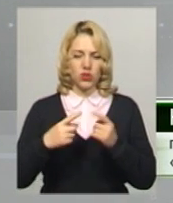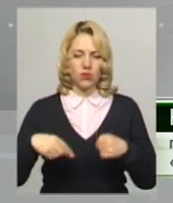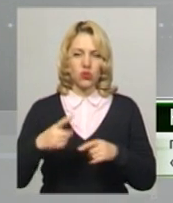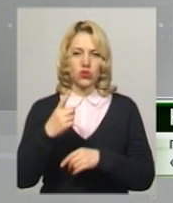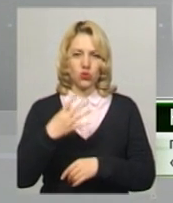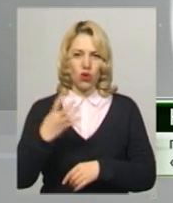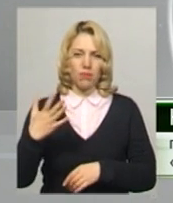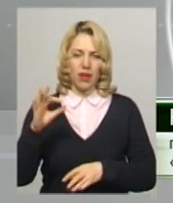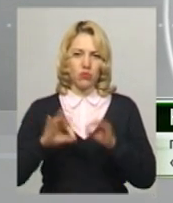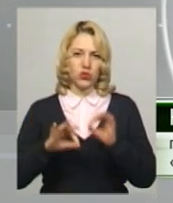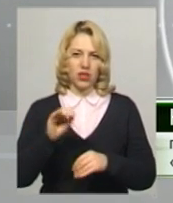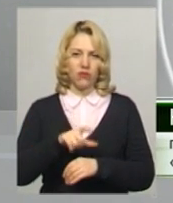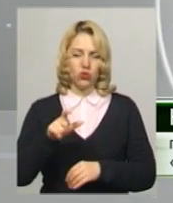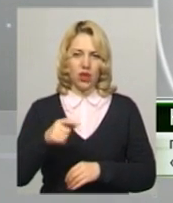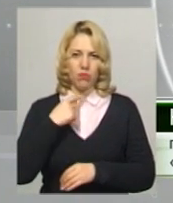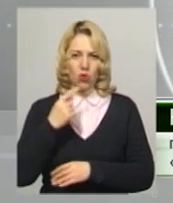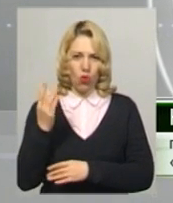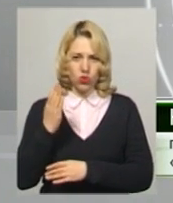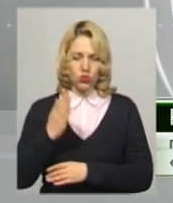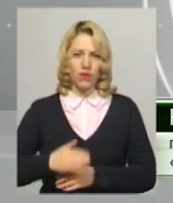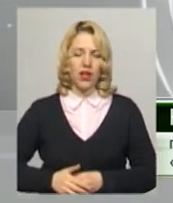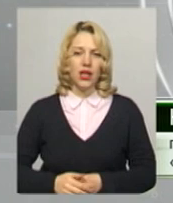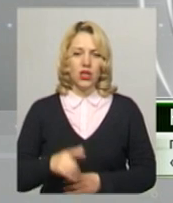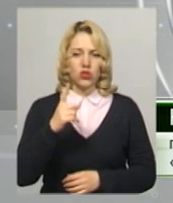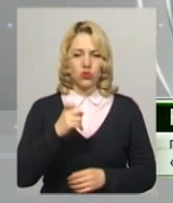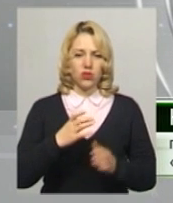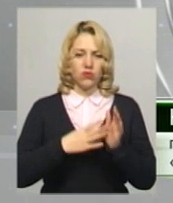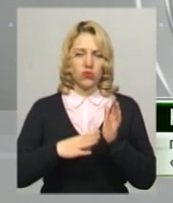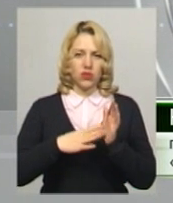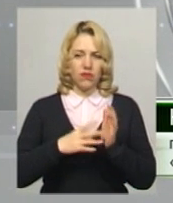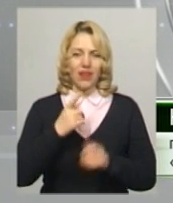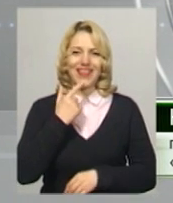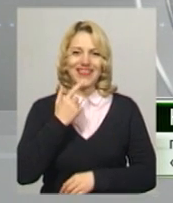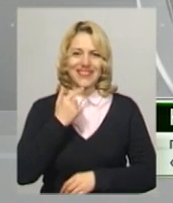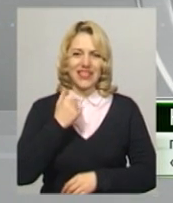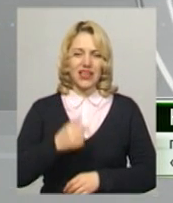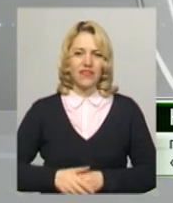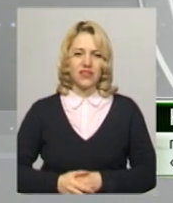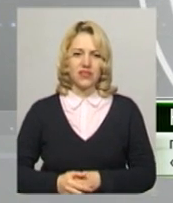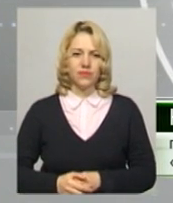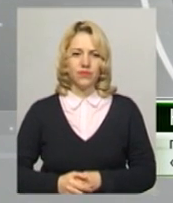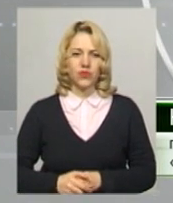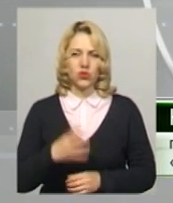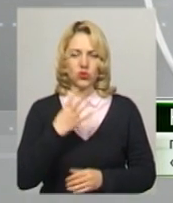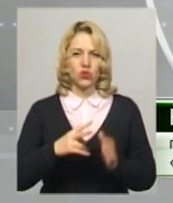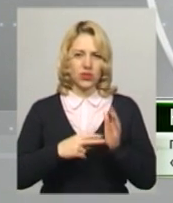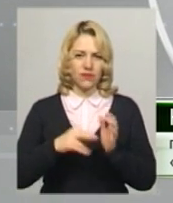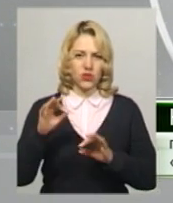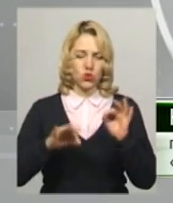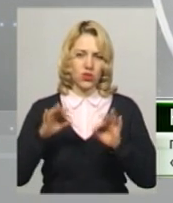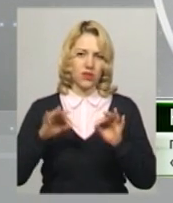45%. По 189-му округу в Лукарсилівському 47,49%,